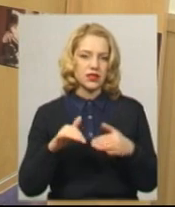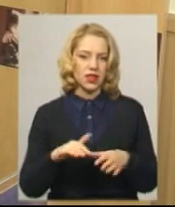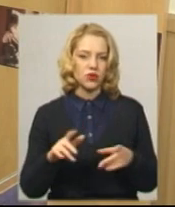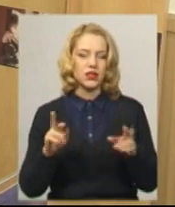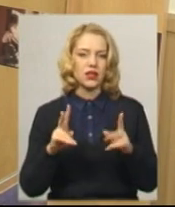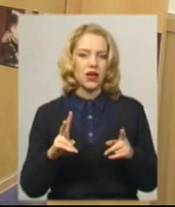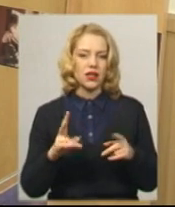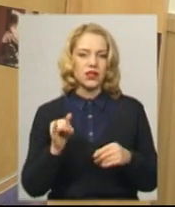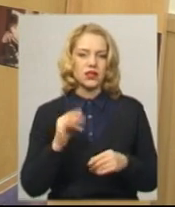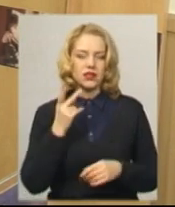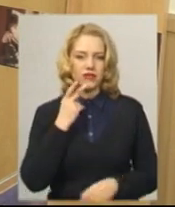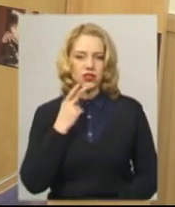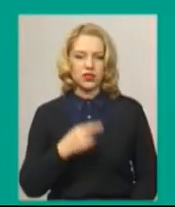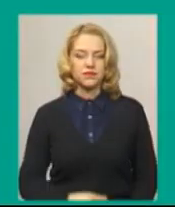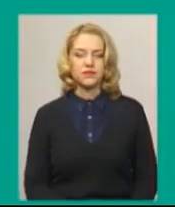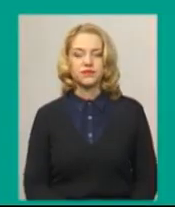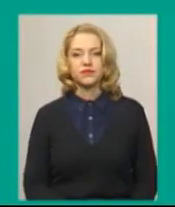ж, як і завжди.